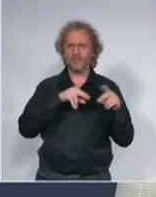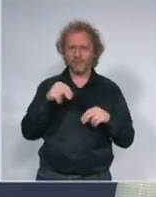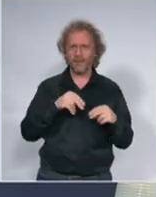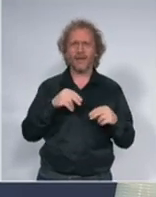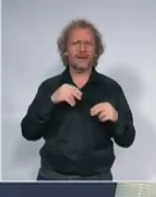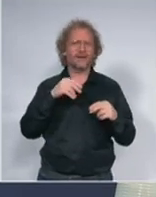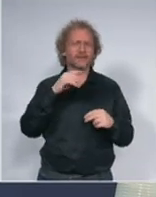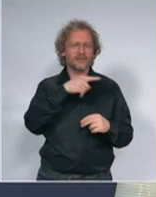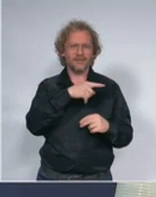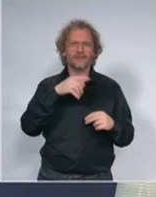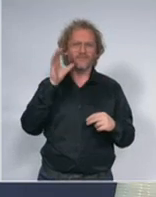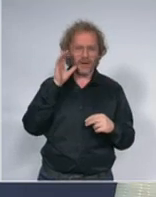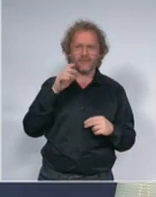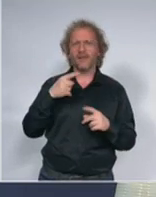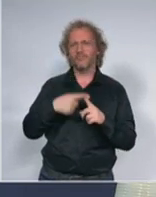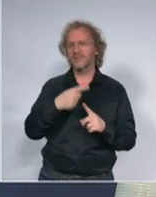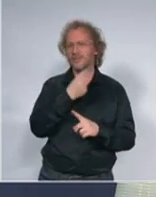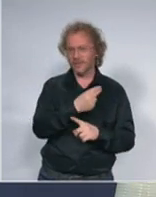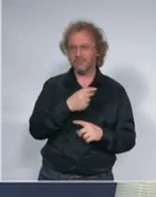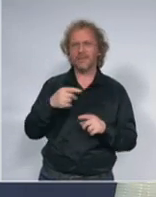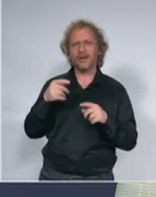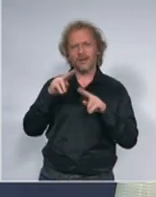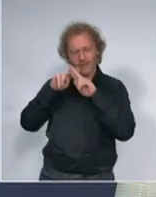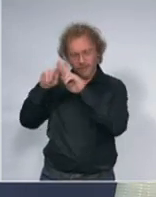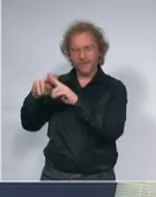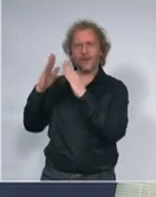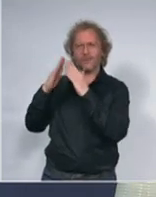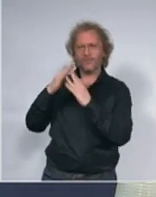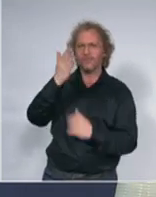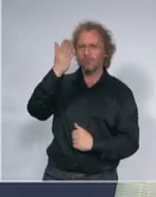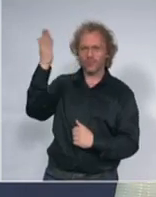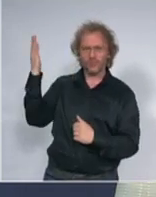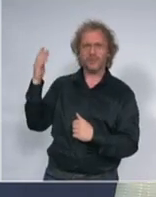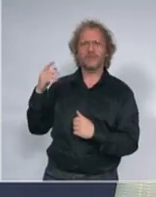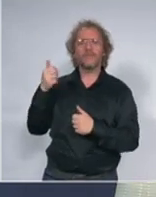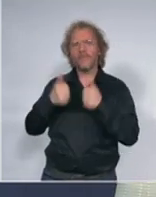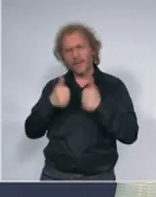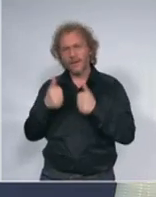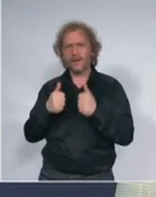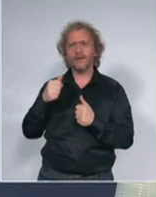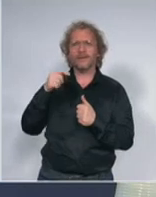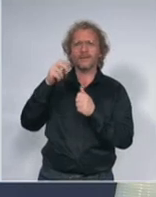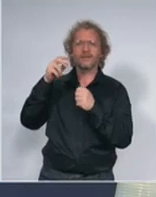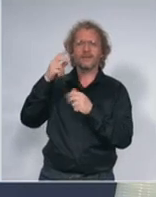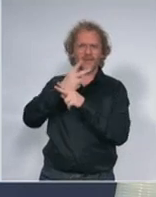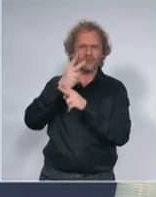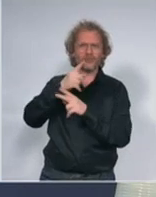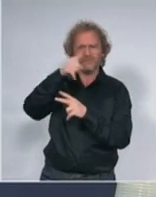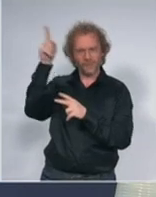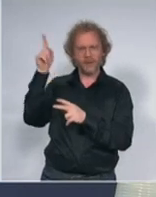Srbije da ostaju sada u tim zemljama gde žive i borave,